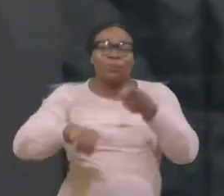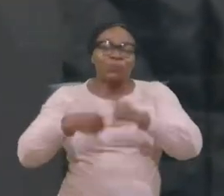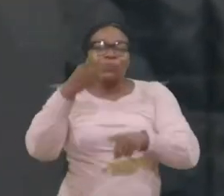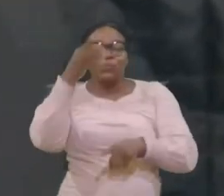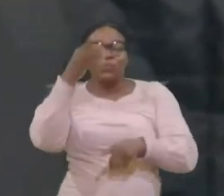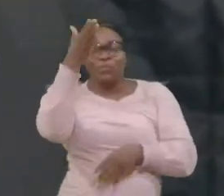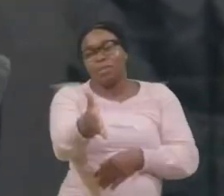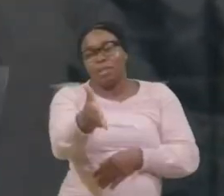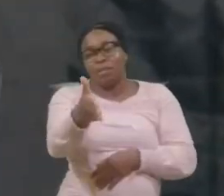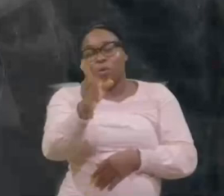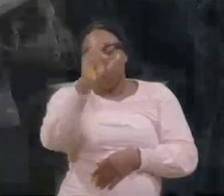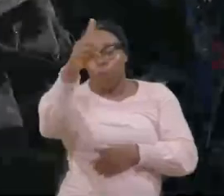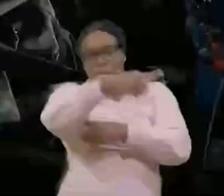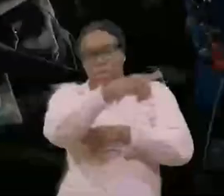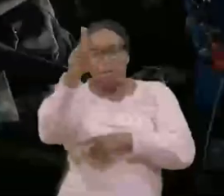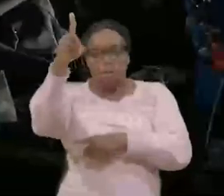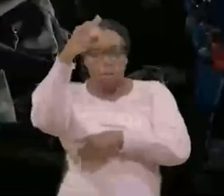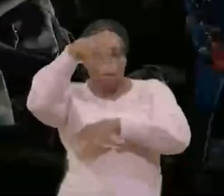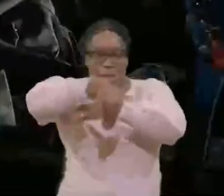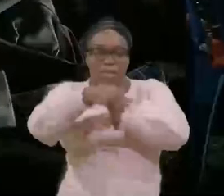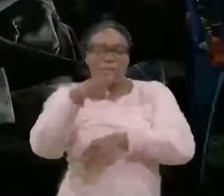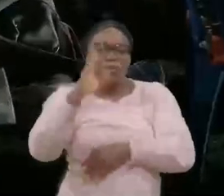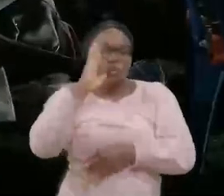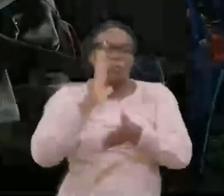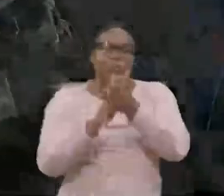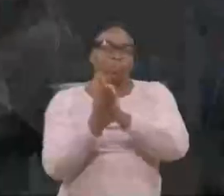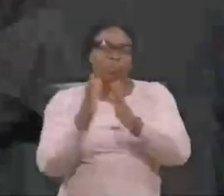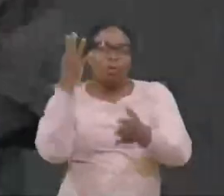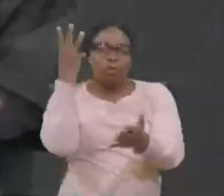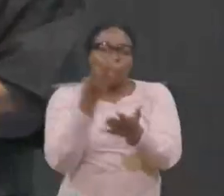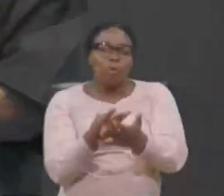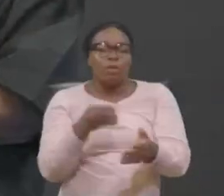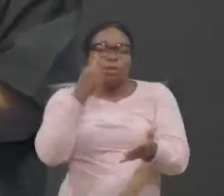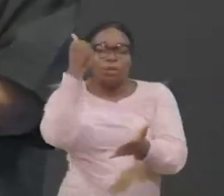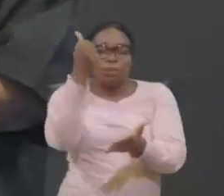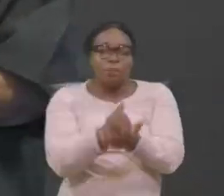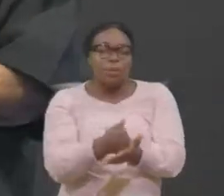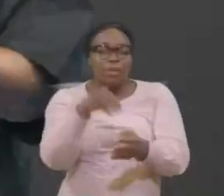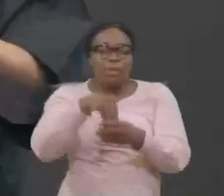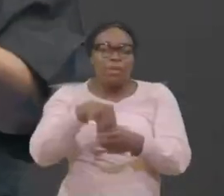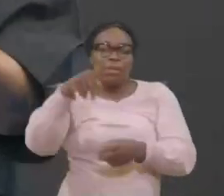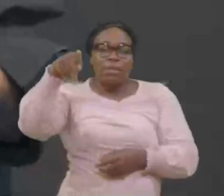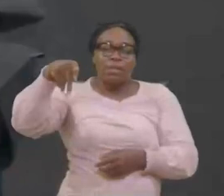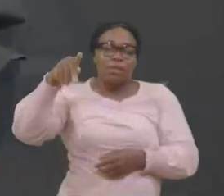Une nuit, Tu seras rétabli, Somme 103, Somme 103,